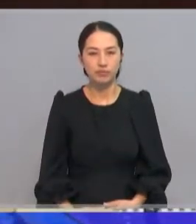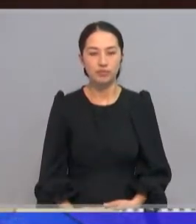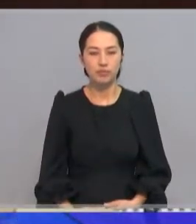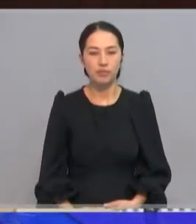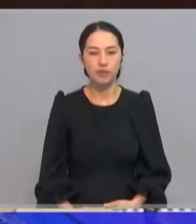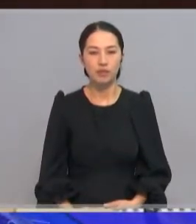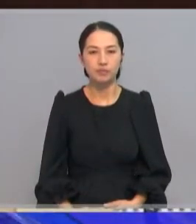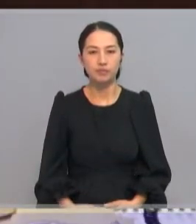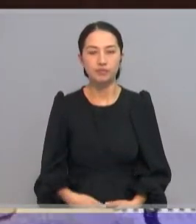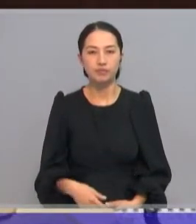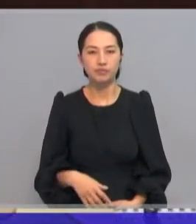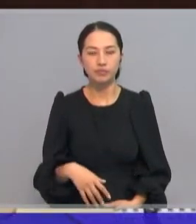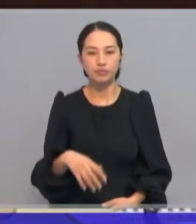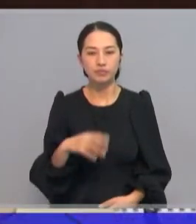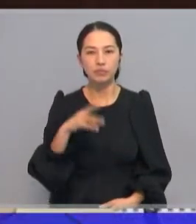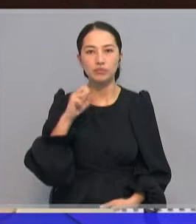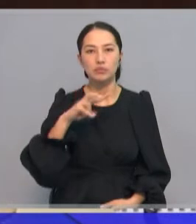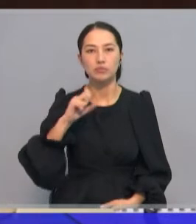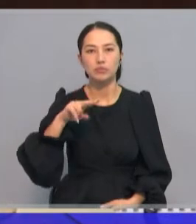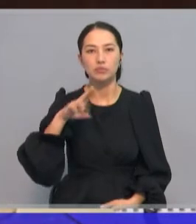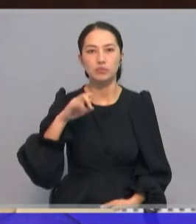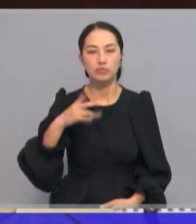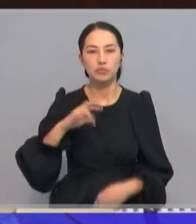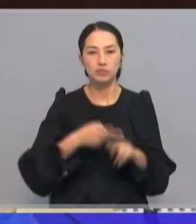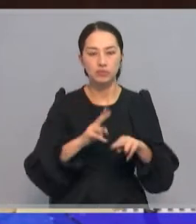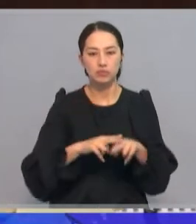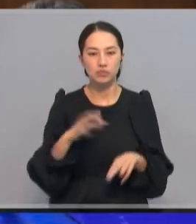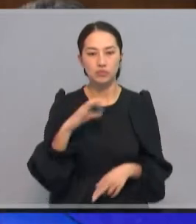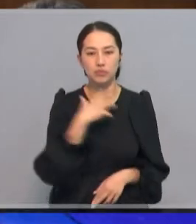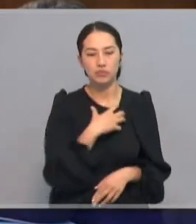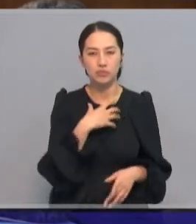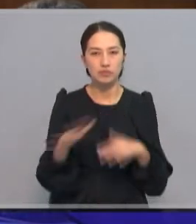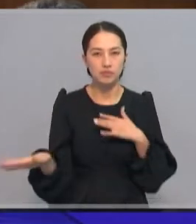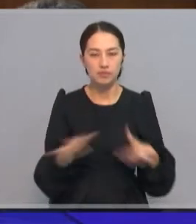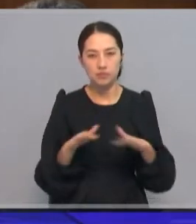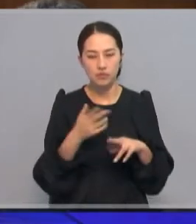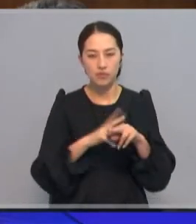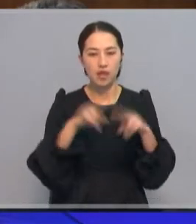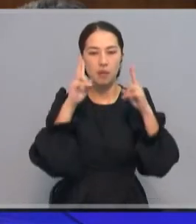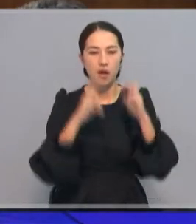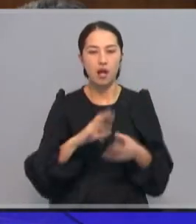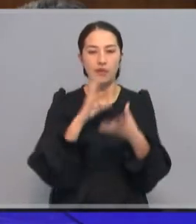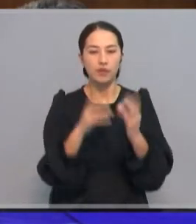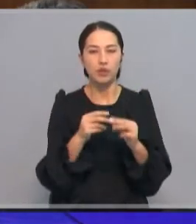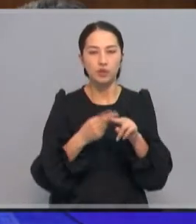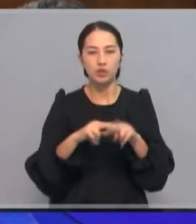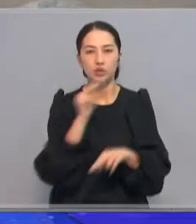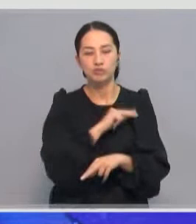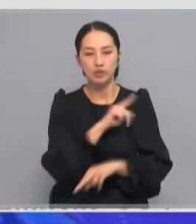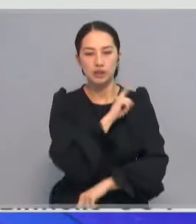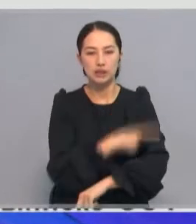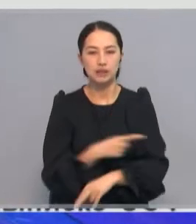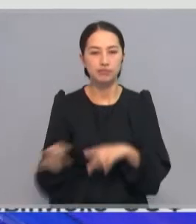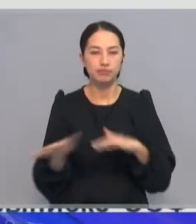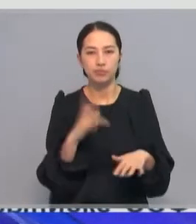Басекелесікті қорғау агенттігі монополияға қарсы шара қолданы және делдалдық схемаларды тексеру бойынша жұмысты күші өйт өкерек.